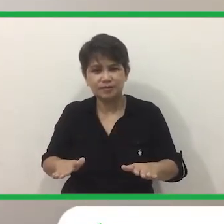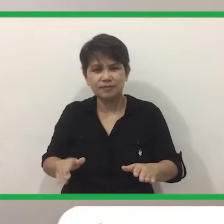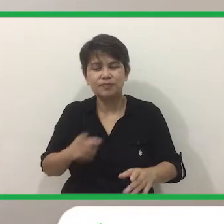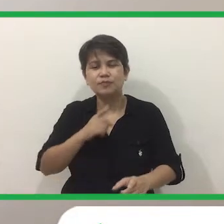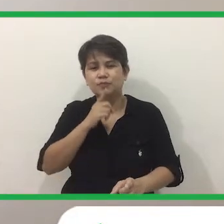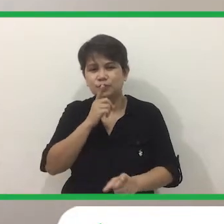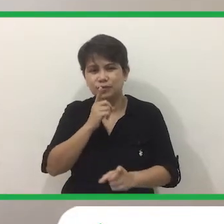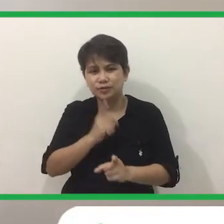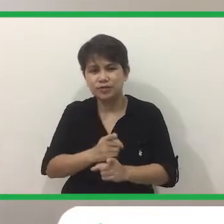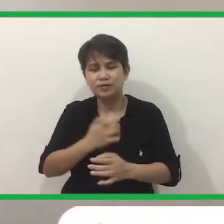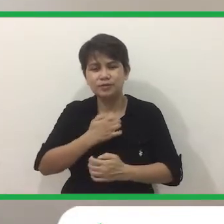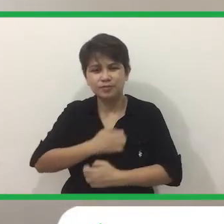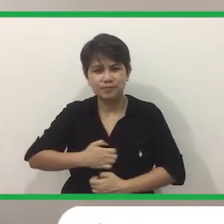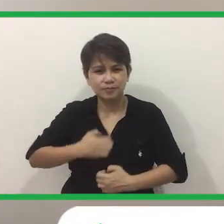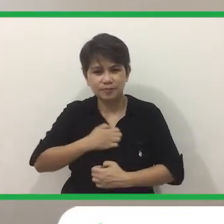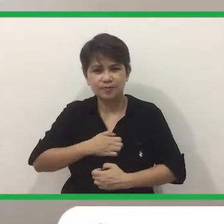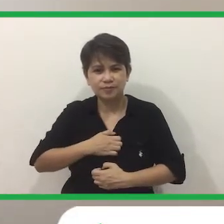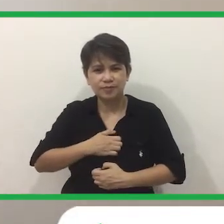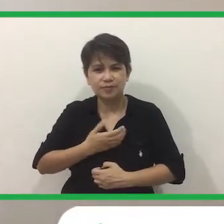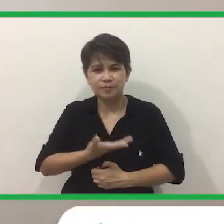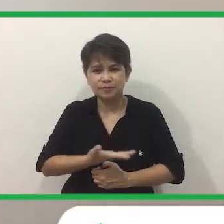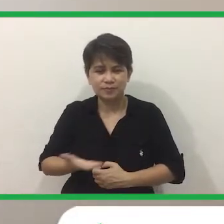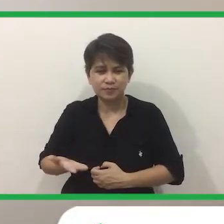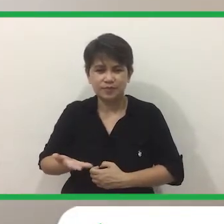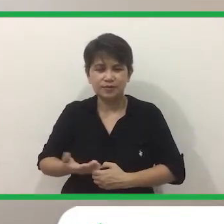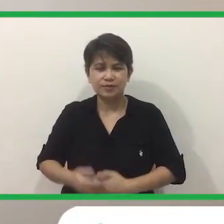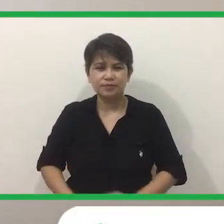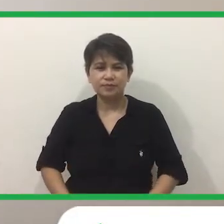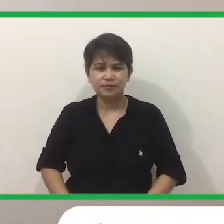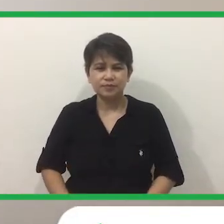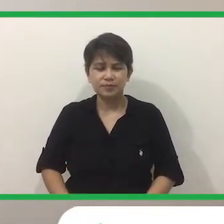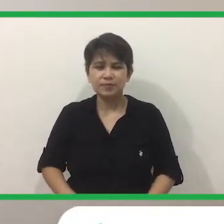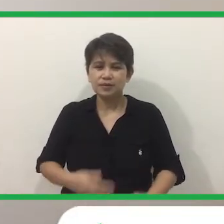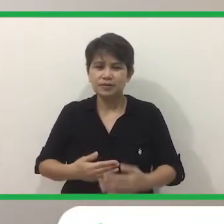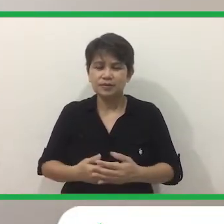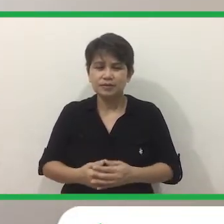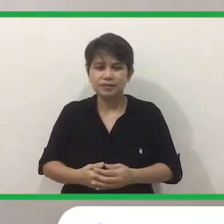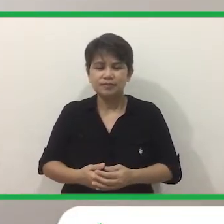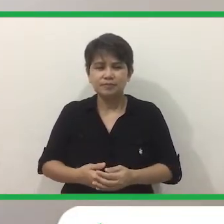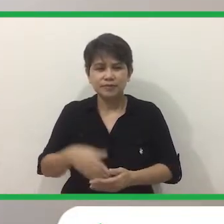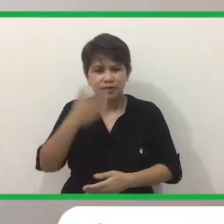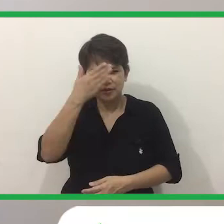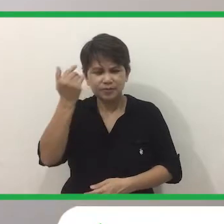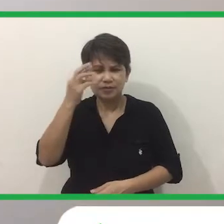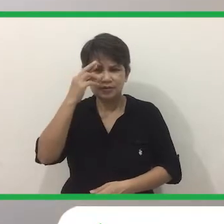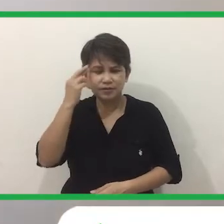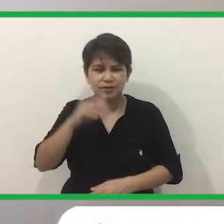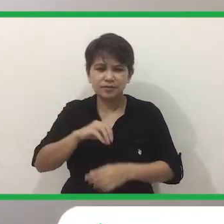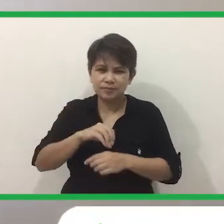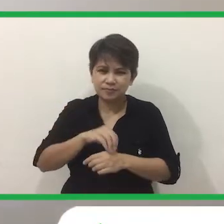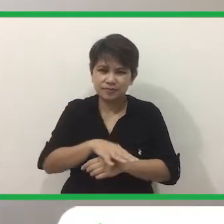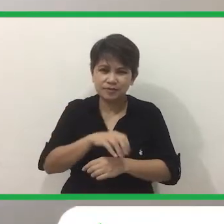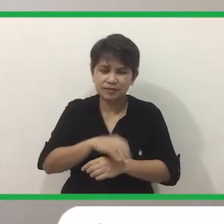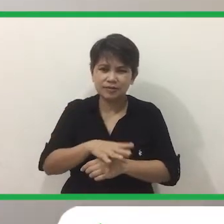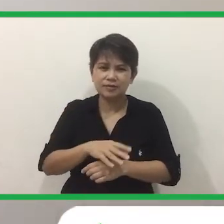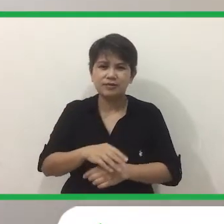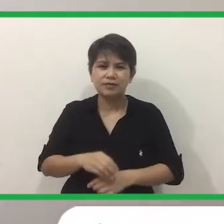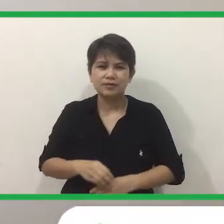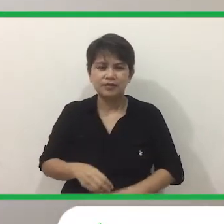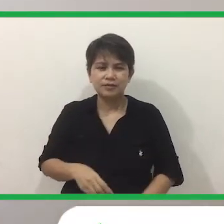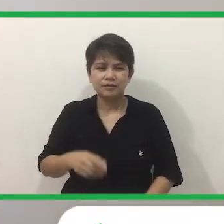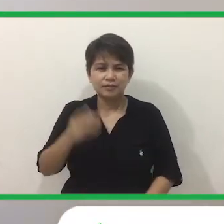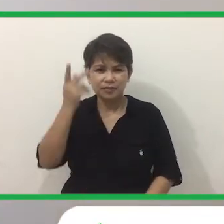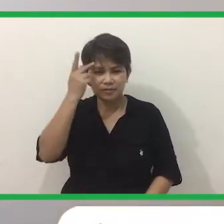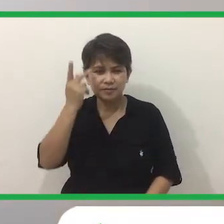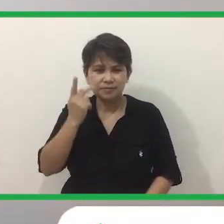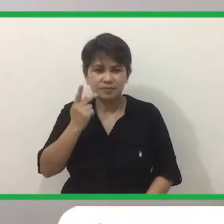Sigurado masisiyan sila So bago tayo dumako Sa ating pangalawang kwento Nakalimutan kong magbigay ng tips Sa ating mga